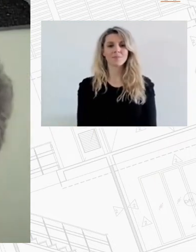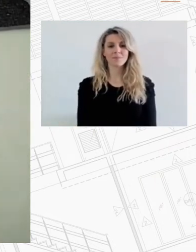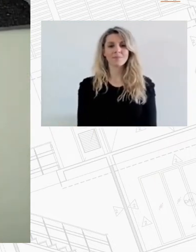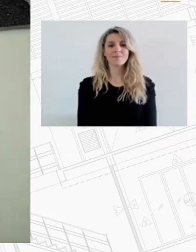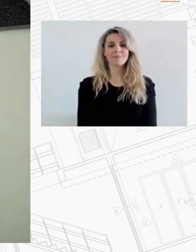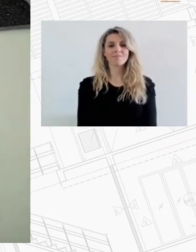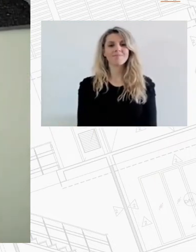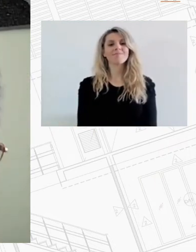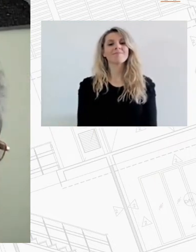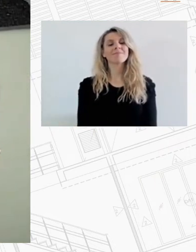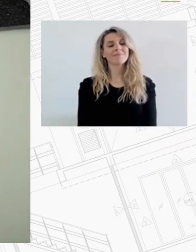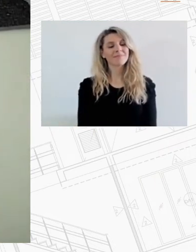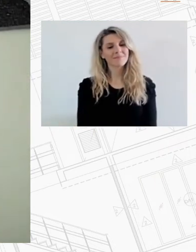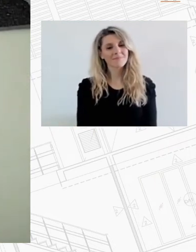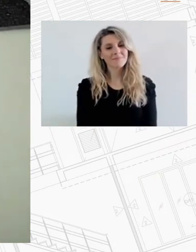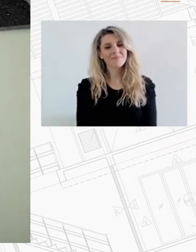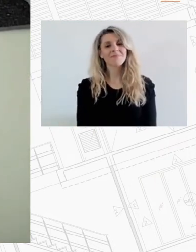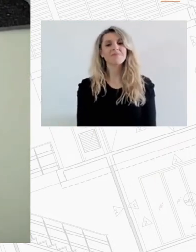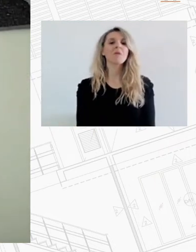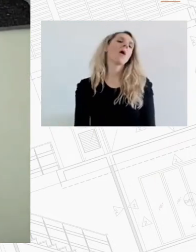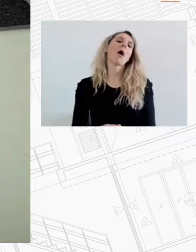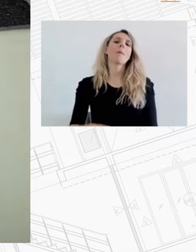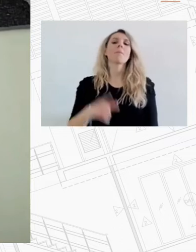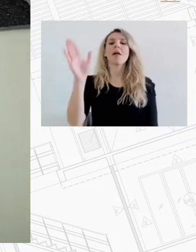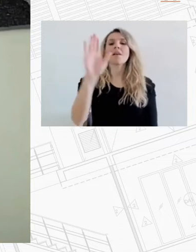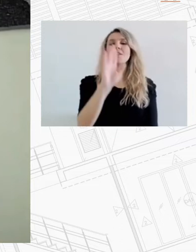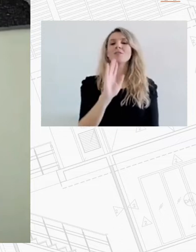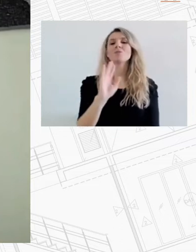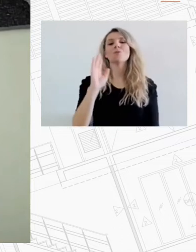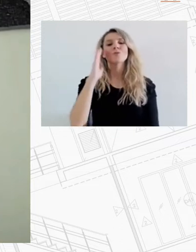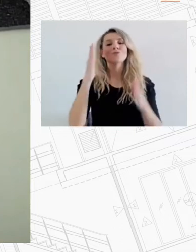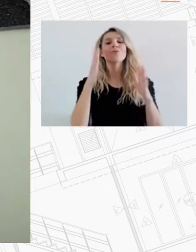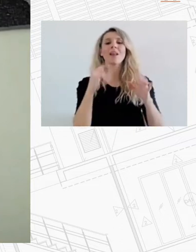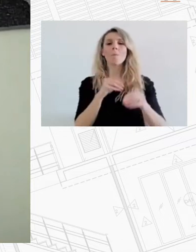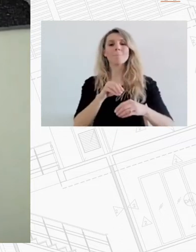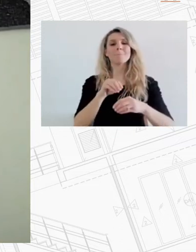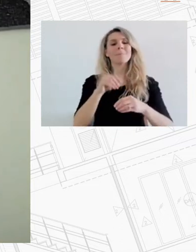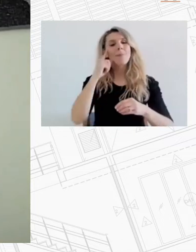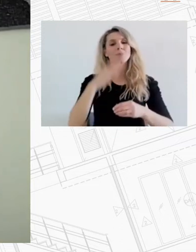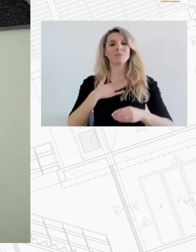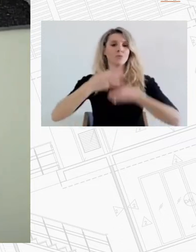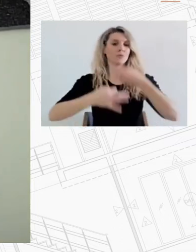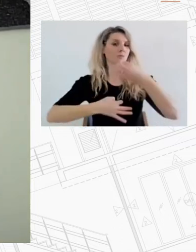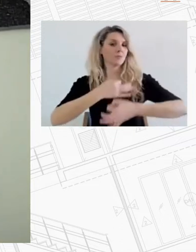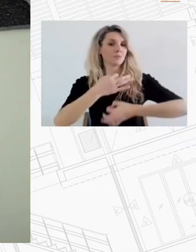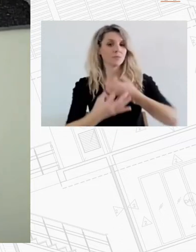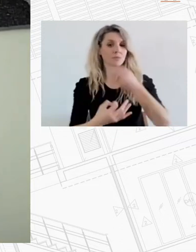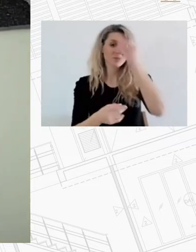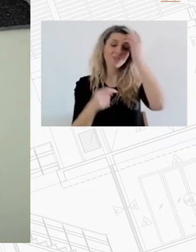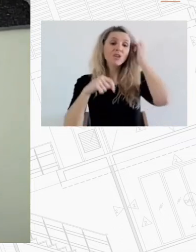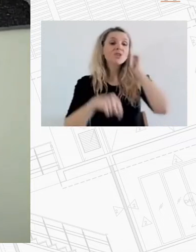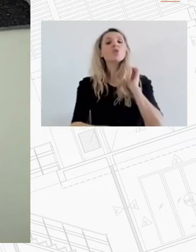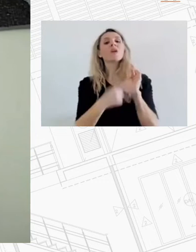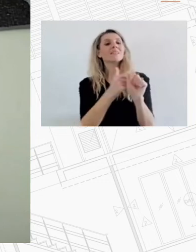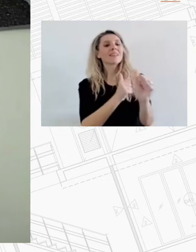Να πάρω την ευκαιρία να μην κάνω απλά χαιρετισμό Να κάνω μια παρέμβαση αν μου επιτρέπετε Είμαστε στη φάση του χαιρετισμού